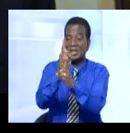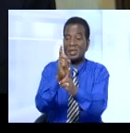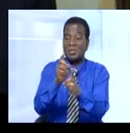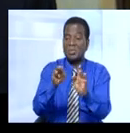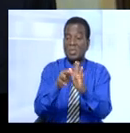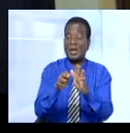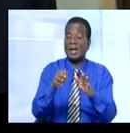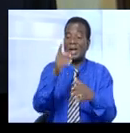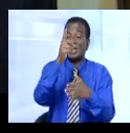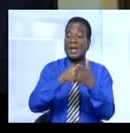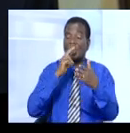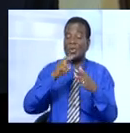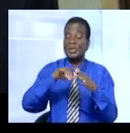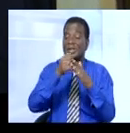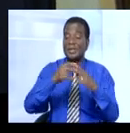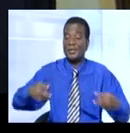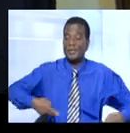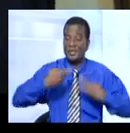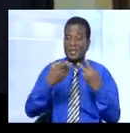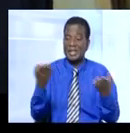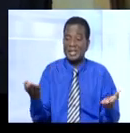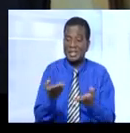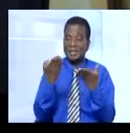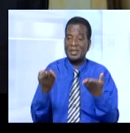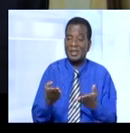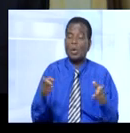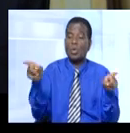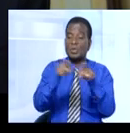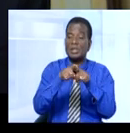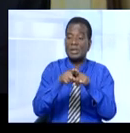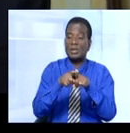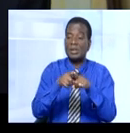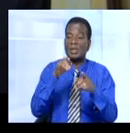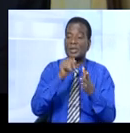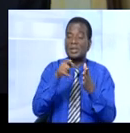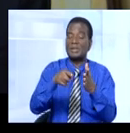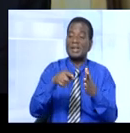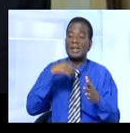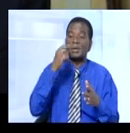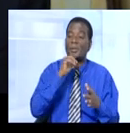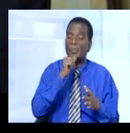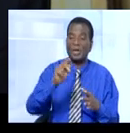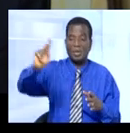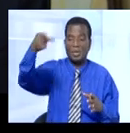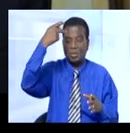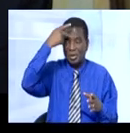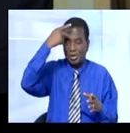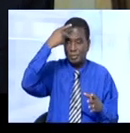qui habitent son territoire. Par conséquent, ceci n'est pas politique.